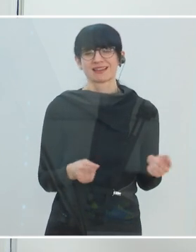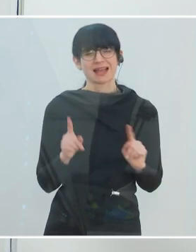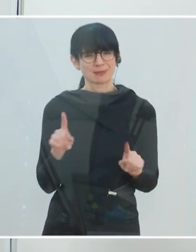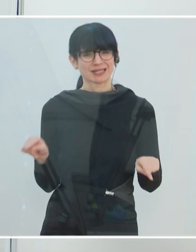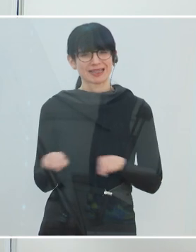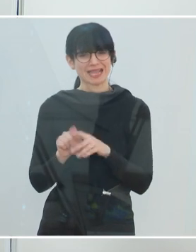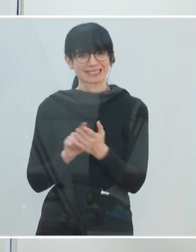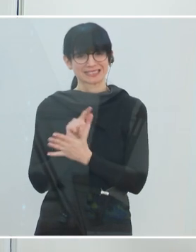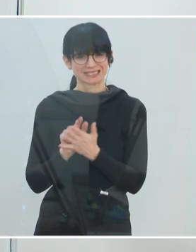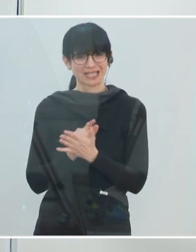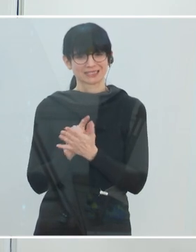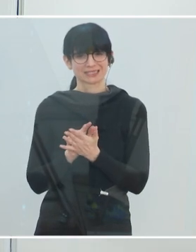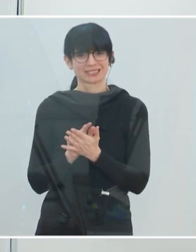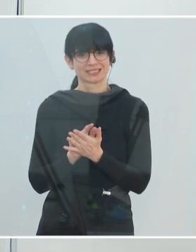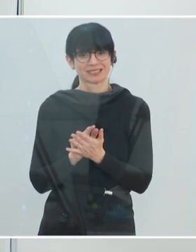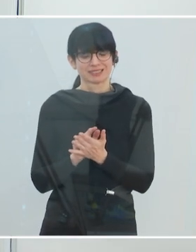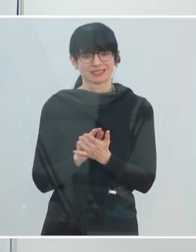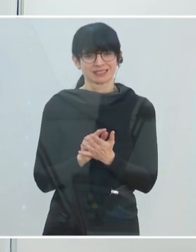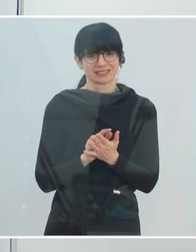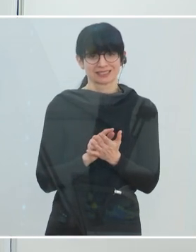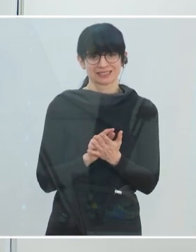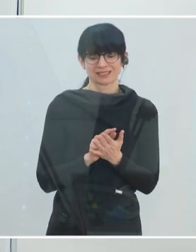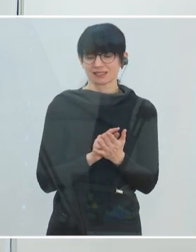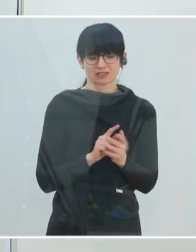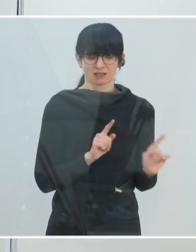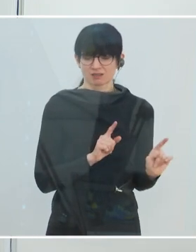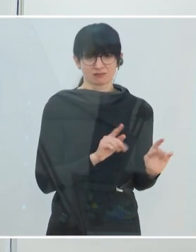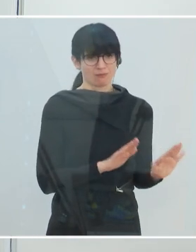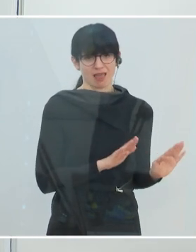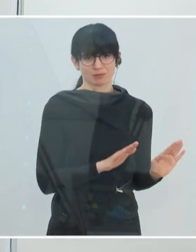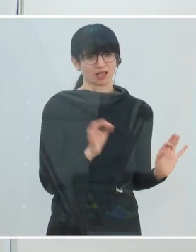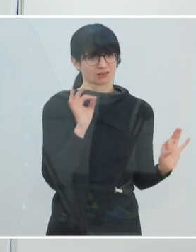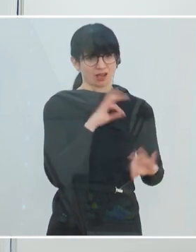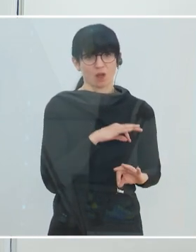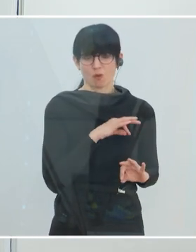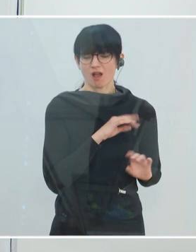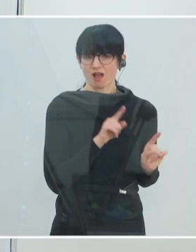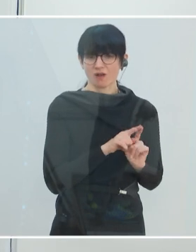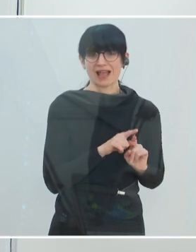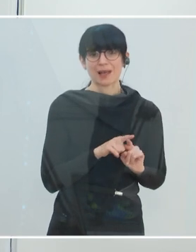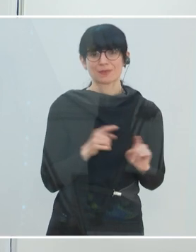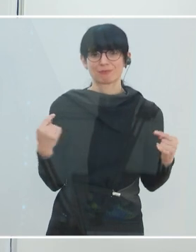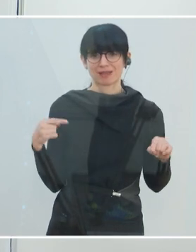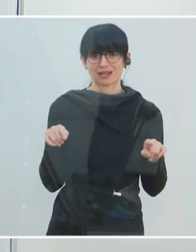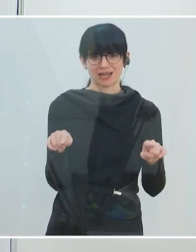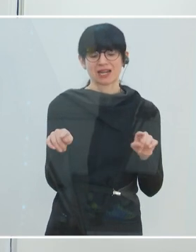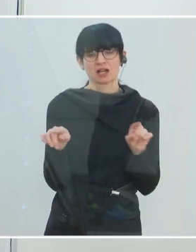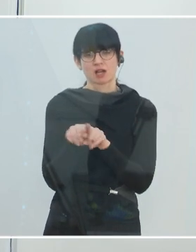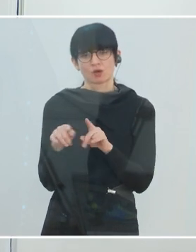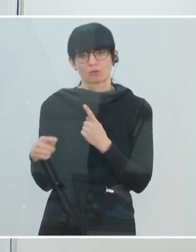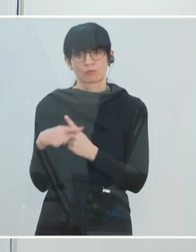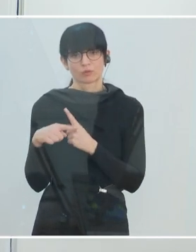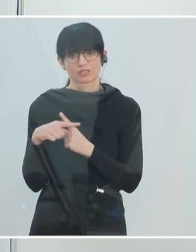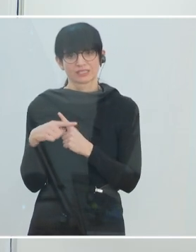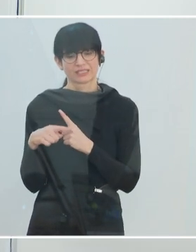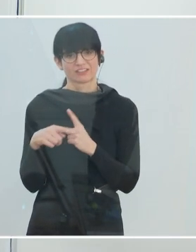gleichzeitig zu diesem Verlust, nicht um den Verlust zu nivellieren, der bleibt bestehen, die Trauer bleibt bestehen, aber daneben gibt es auch positive Elemente, es gibt